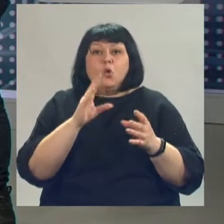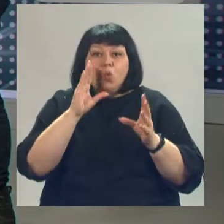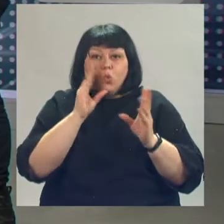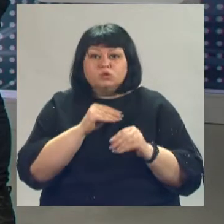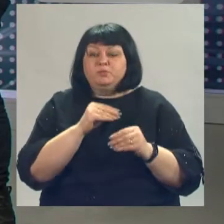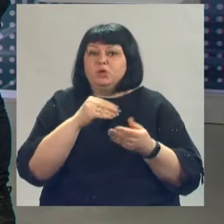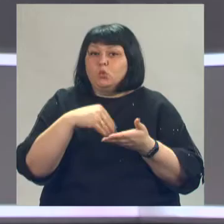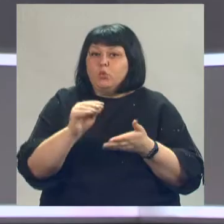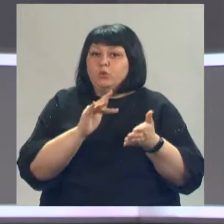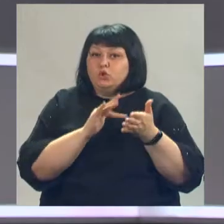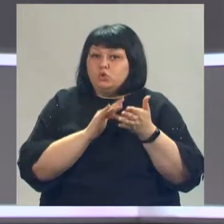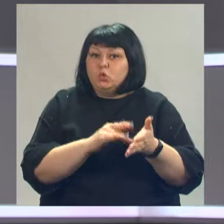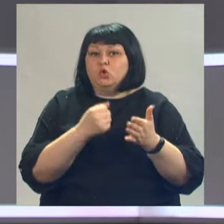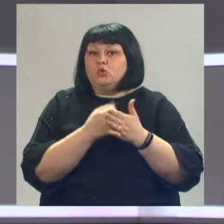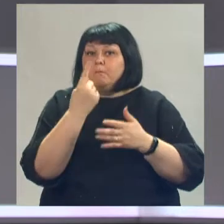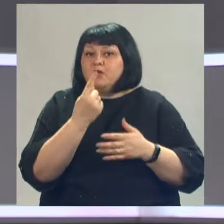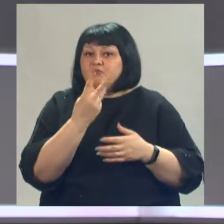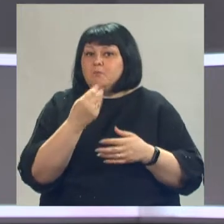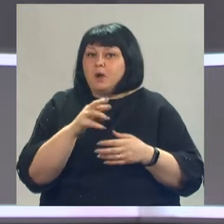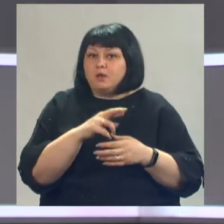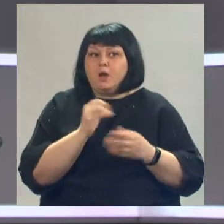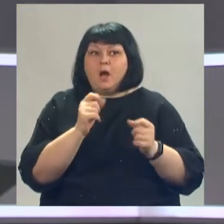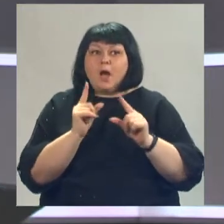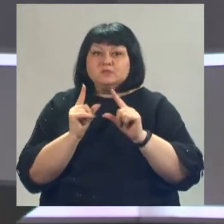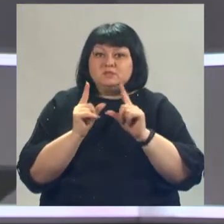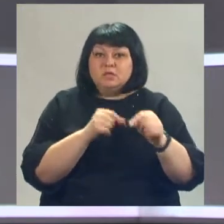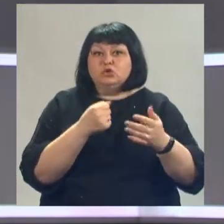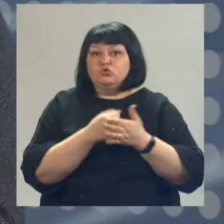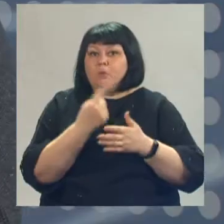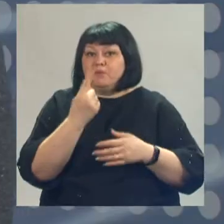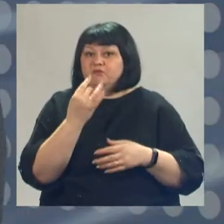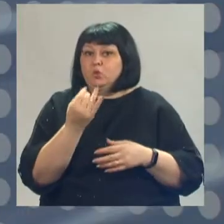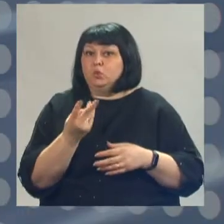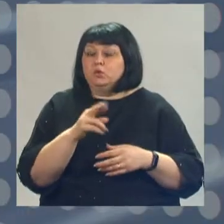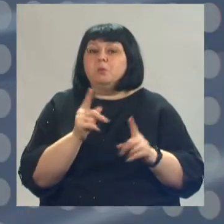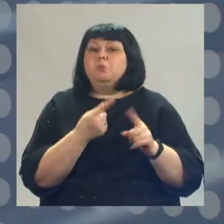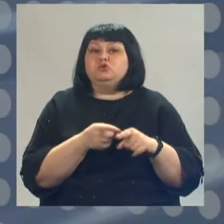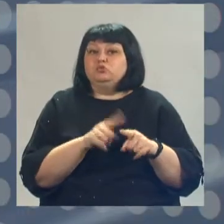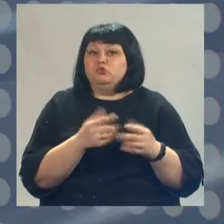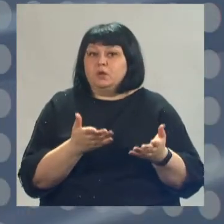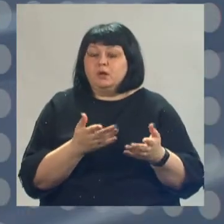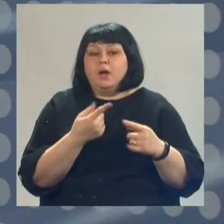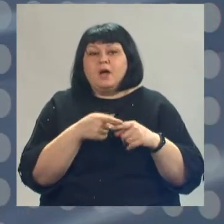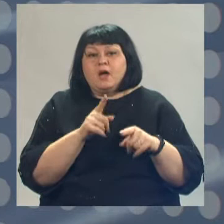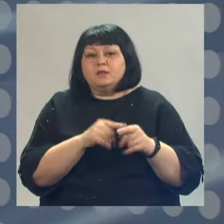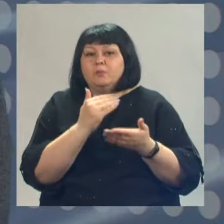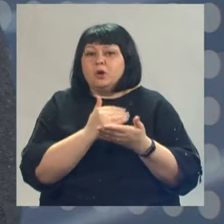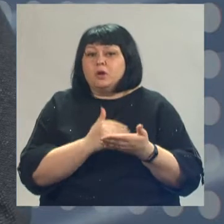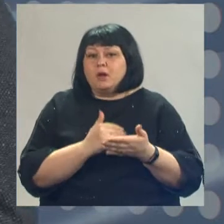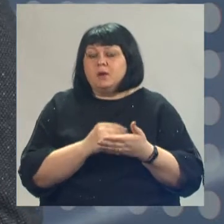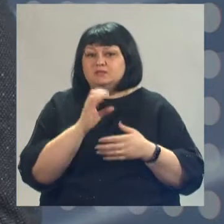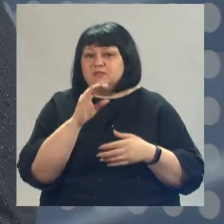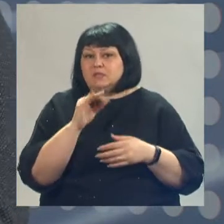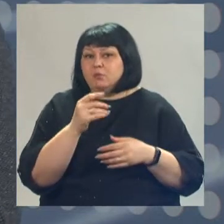тур нужно до 1 мая, а съездить в путешествие до 1 июля. Почему так? Потому что это все-таки программа стимулирования туристического спроса.